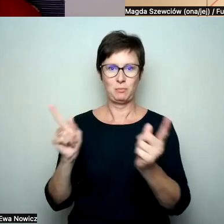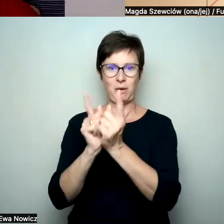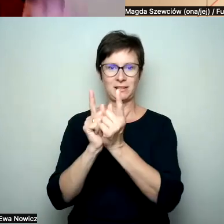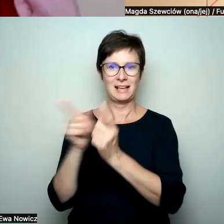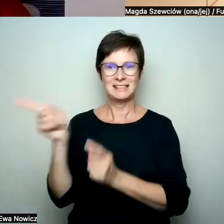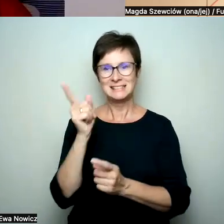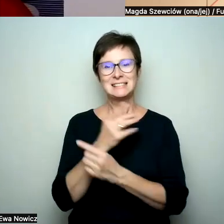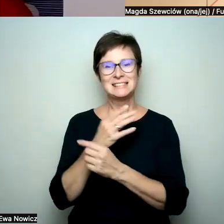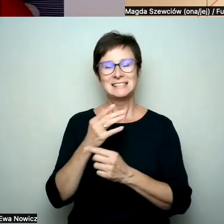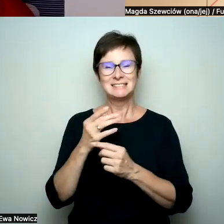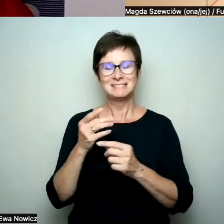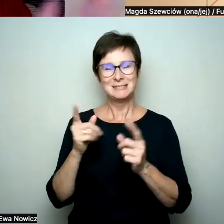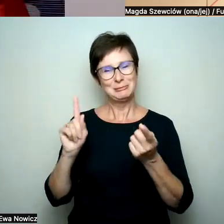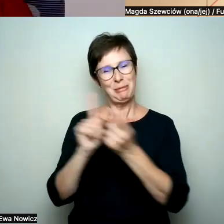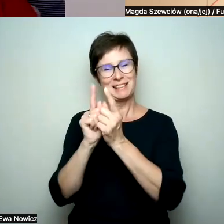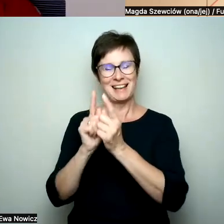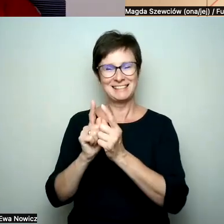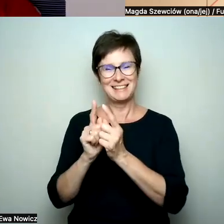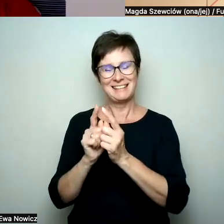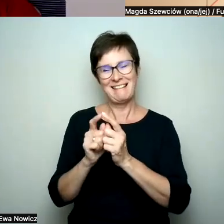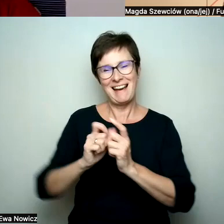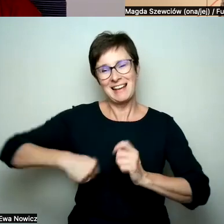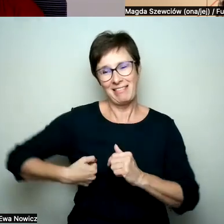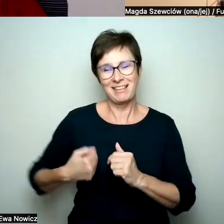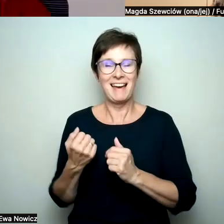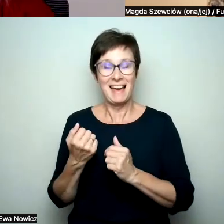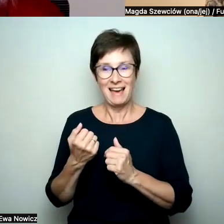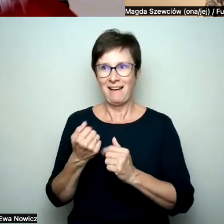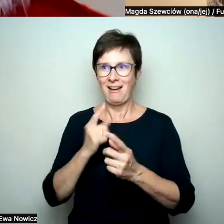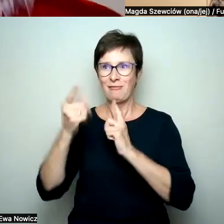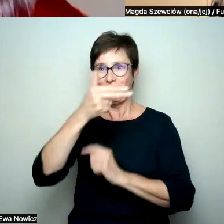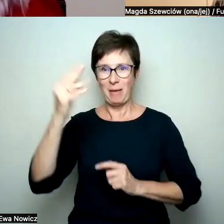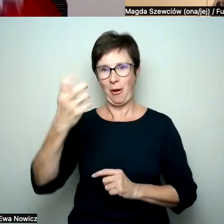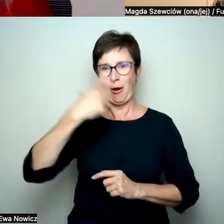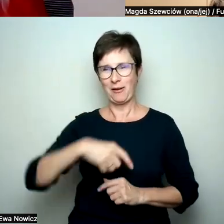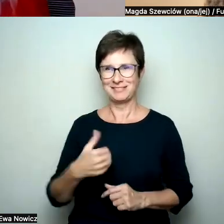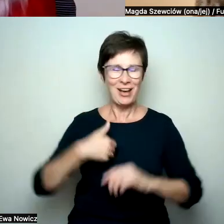dobra. Nawet jak te zmiany legislacyjne, to przynajmniej jestem ważką przez to jednego związku.